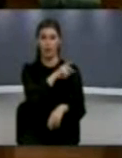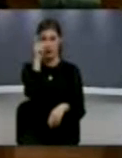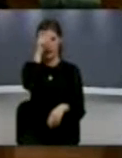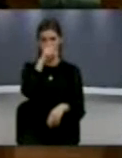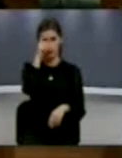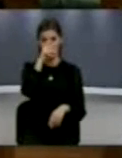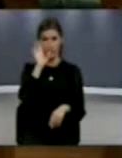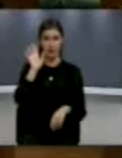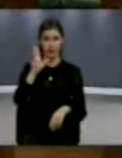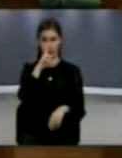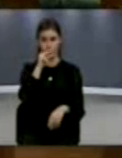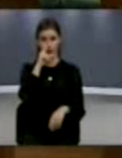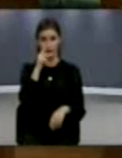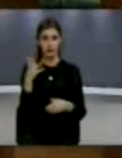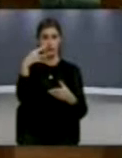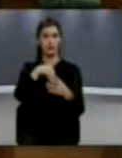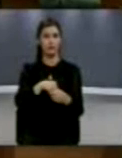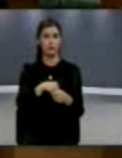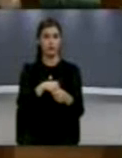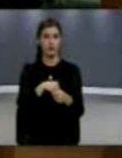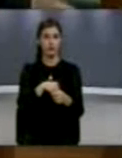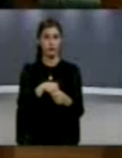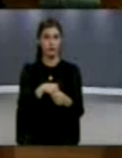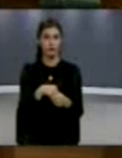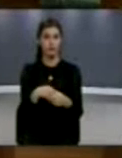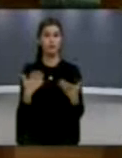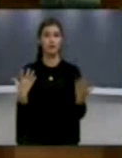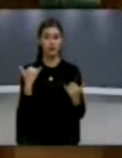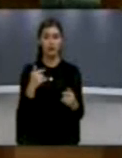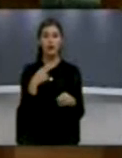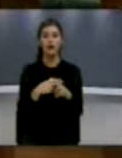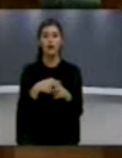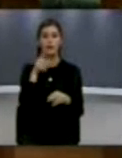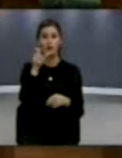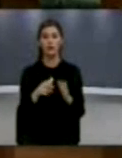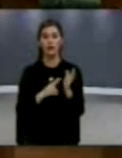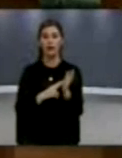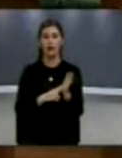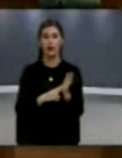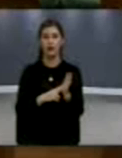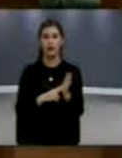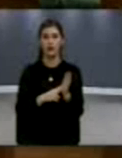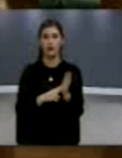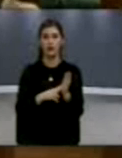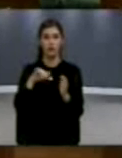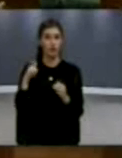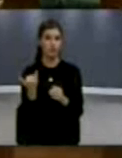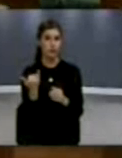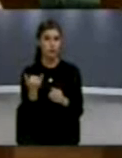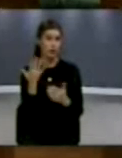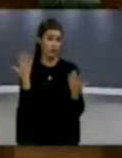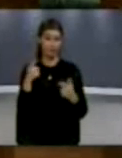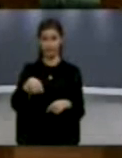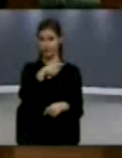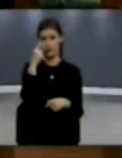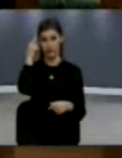hynë edhe vushtërije e skëndëraj të jetë sërbë i cili dihet që sot e ko emrin në natë gjurisht. Pra ndaj, Kuvendi Kosovës edhe